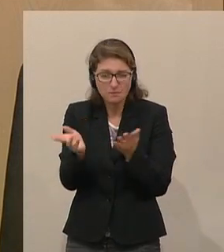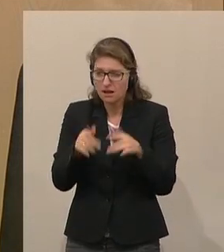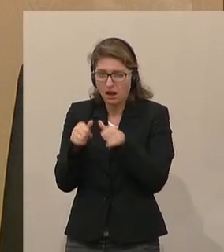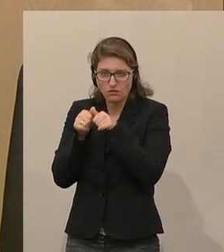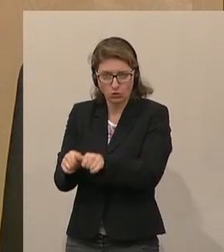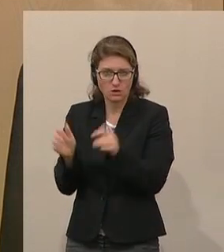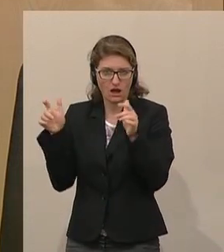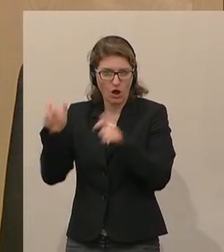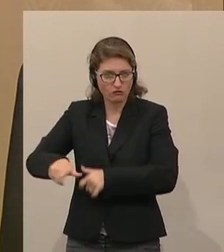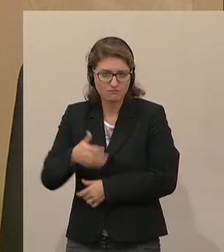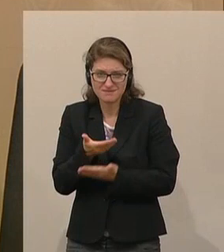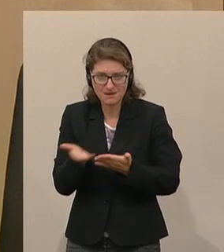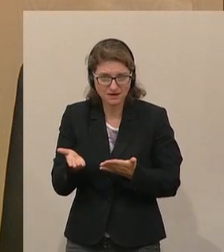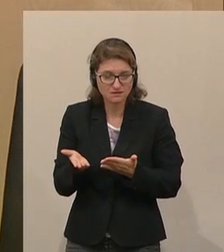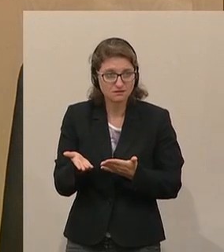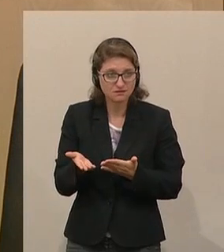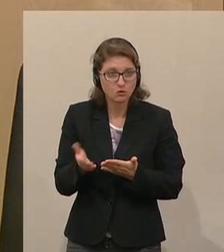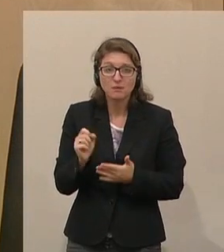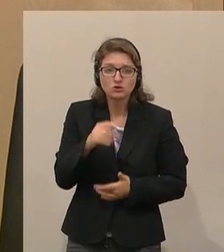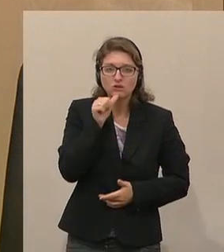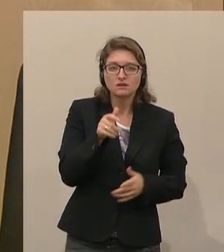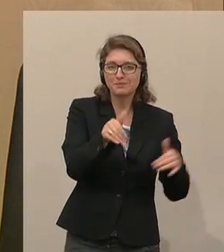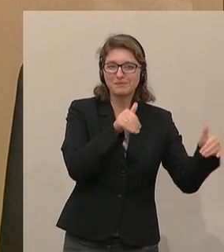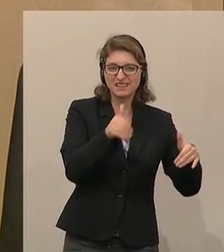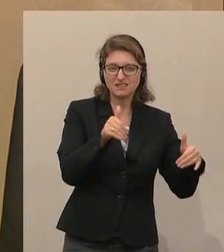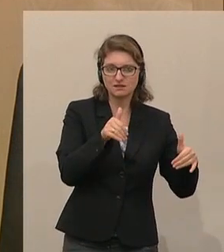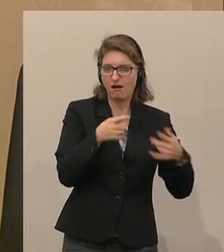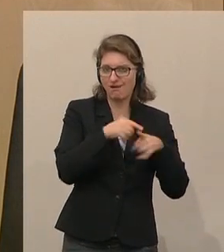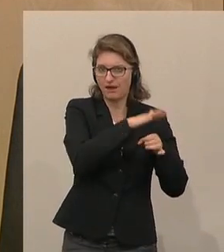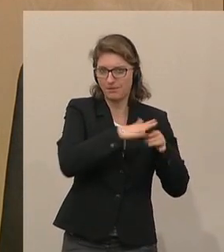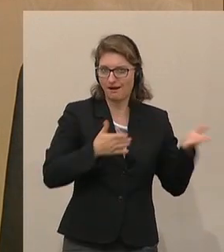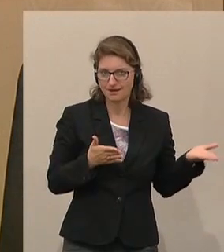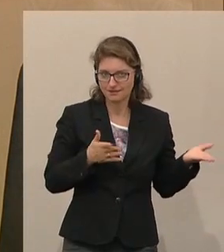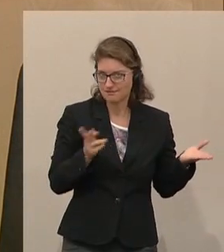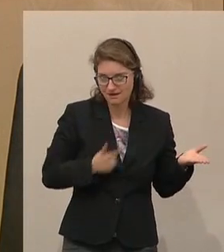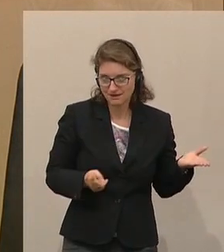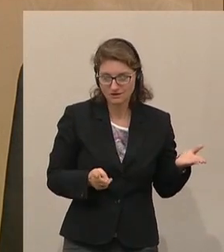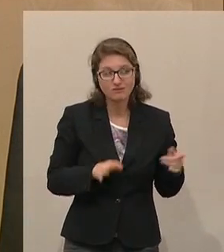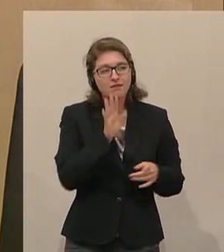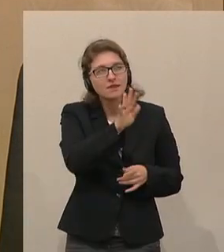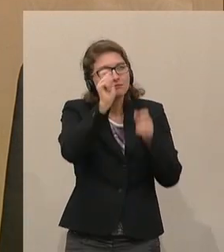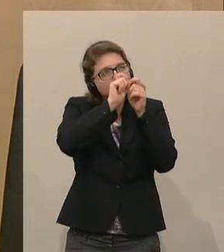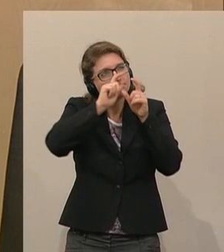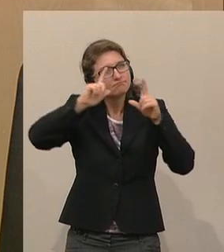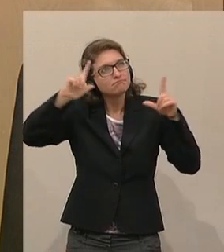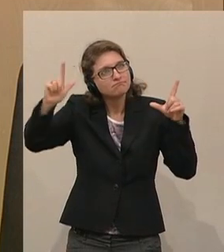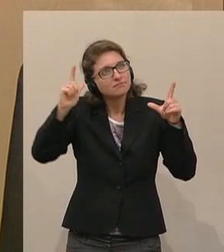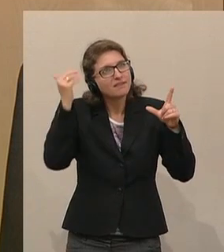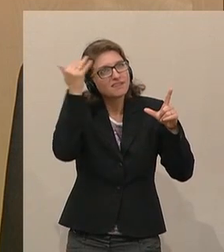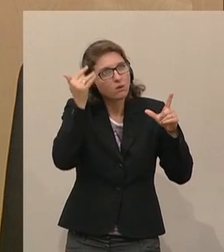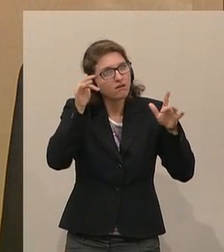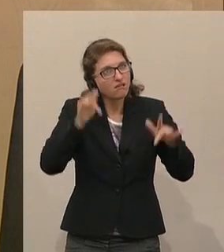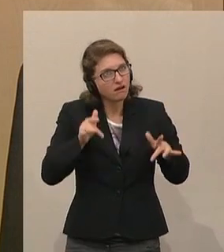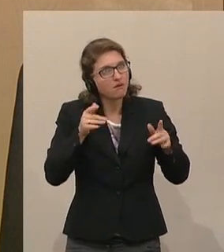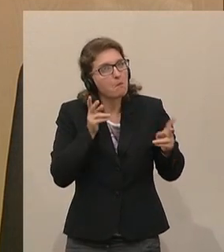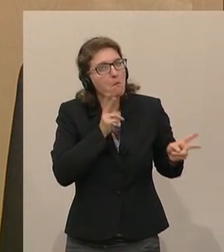lassen und schon gar nicht von ressortfremden Ministern. Und wenn das theoretisch in Ihrem Bild Platz greifen sollte,